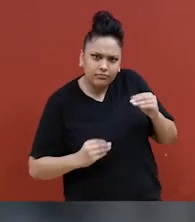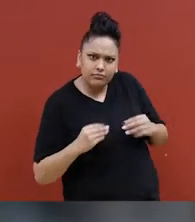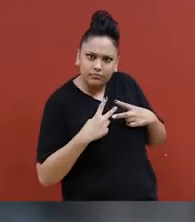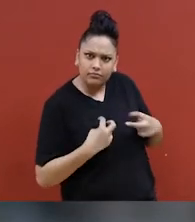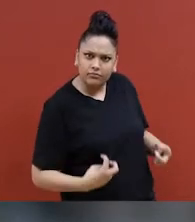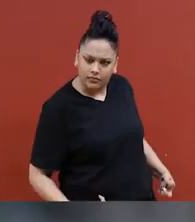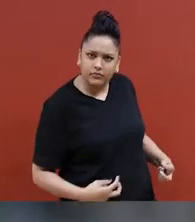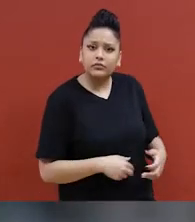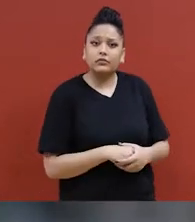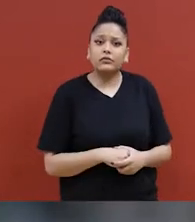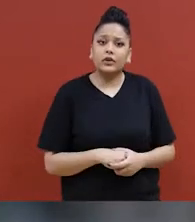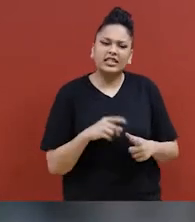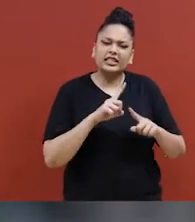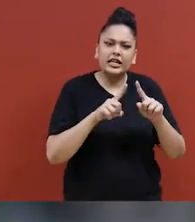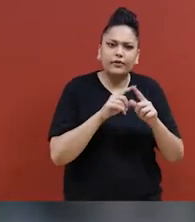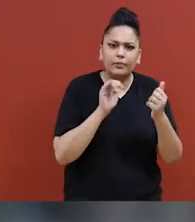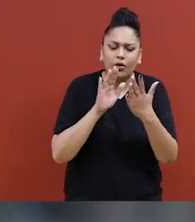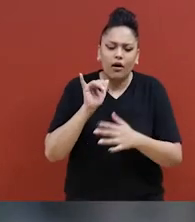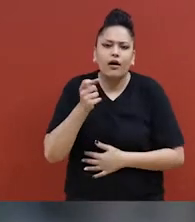pour me défendre.